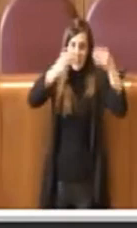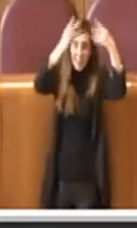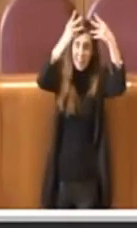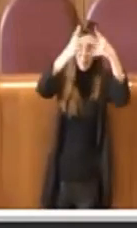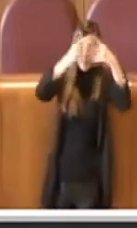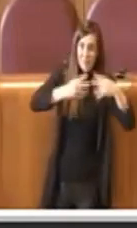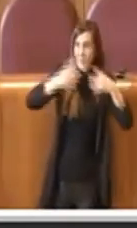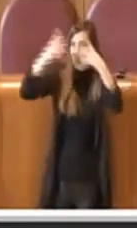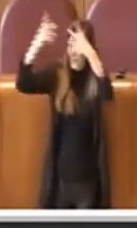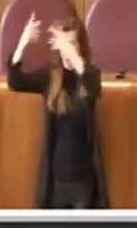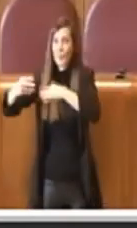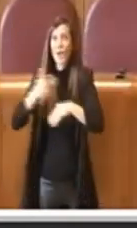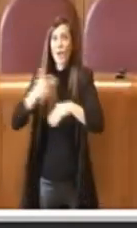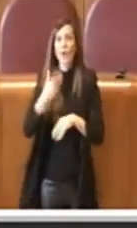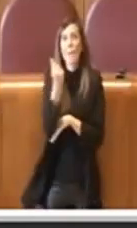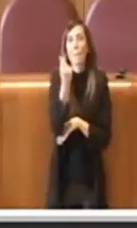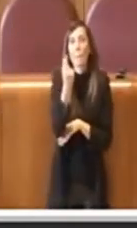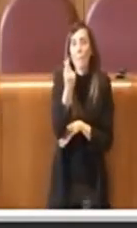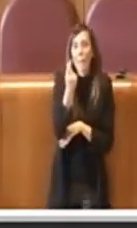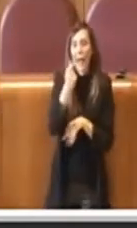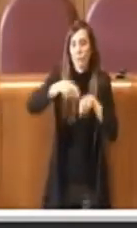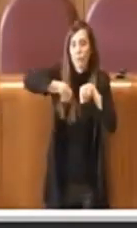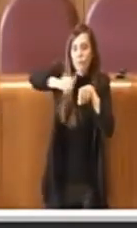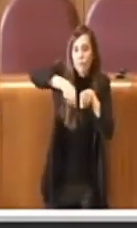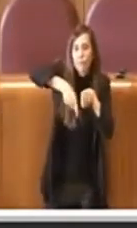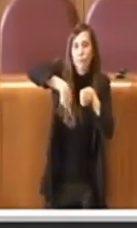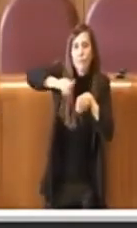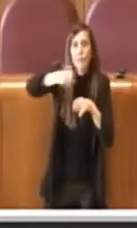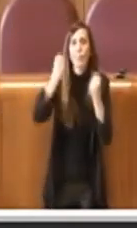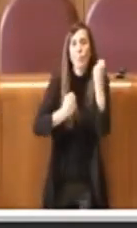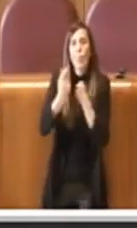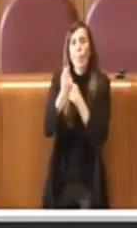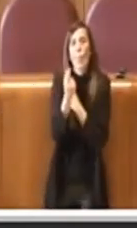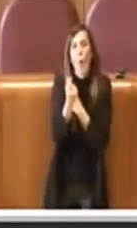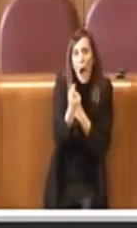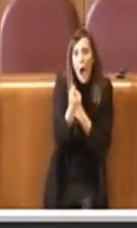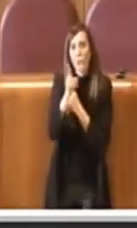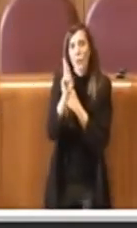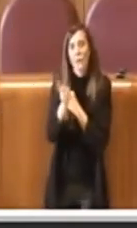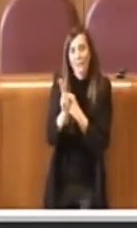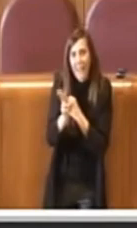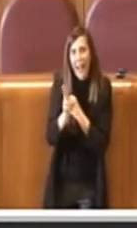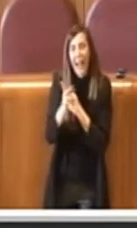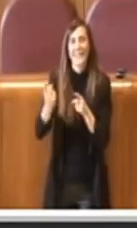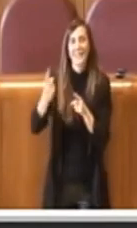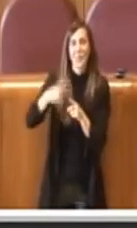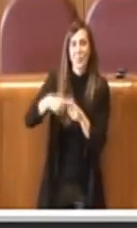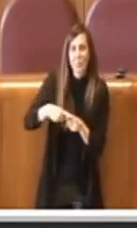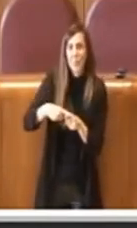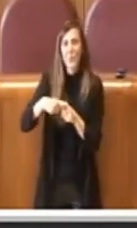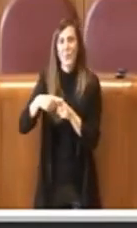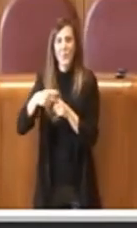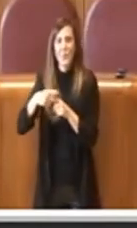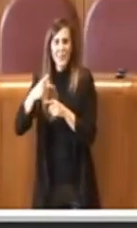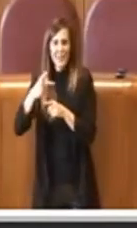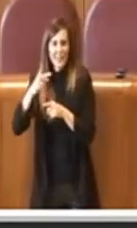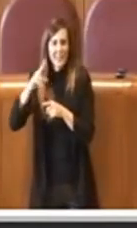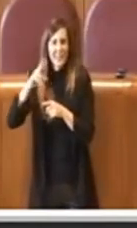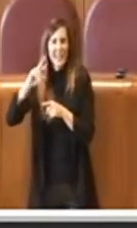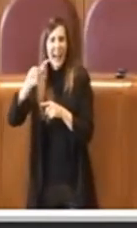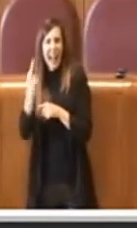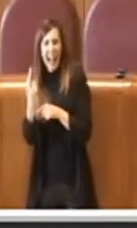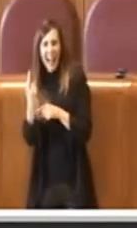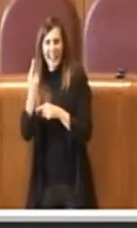le tariffe o anche abbiamo introdotto per favorire la mobilità sostenibile e la posizione di rack removibili, ovviamente